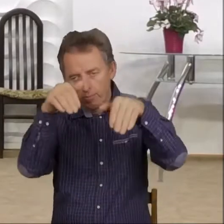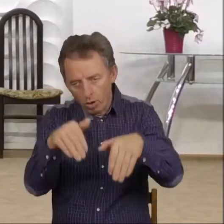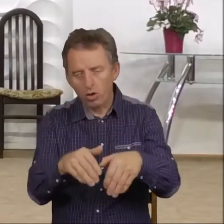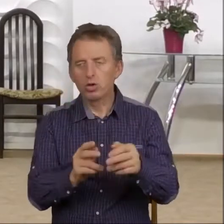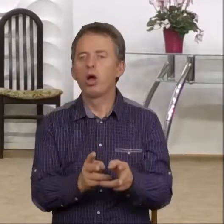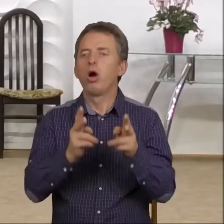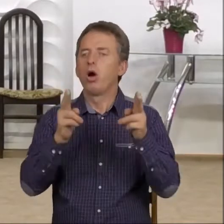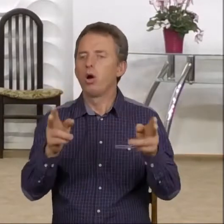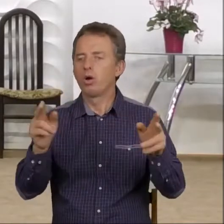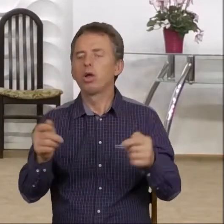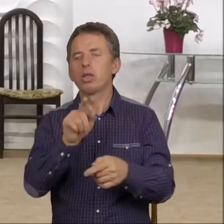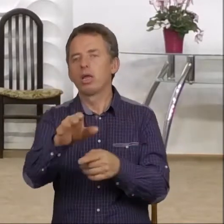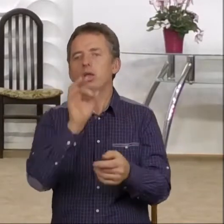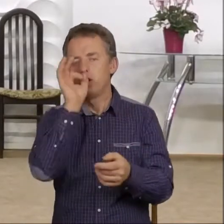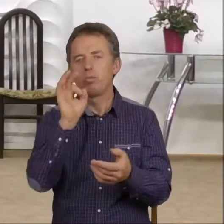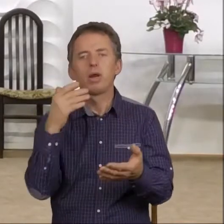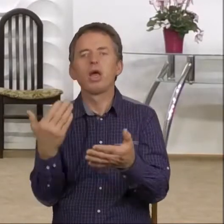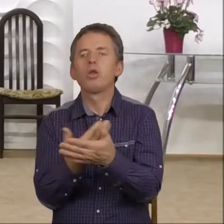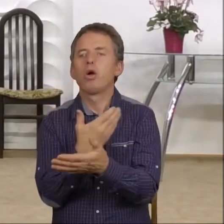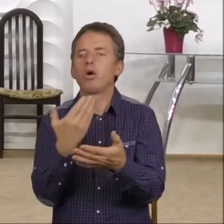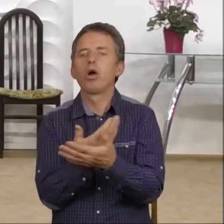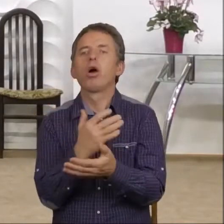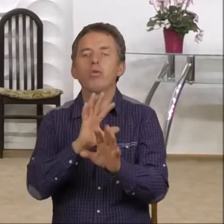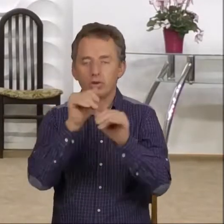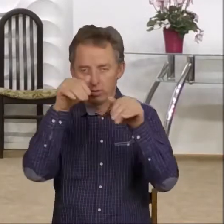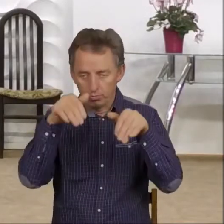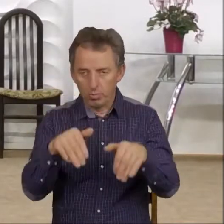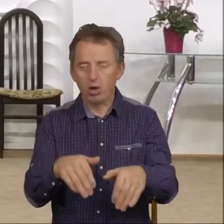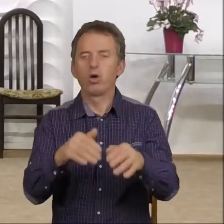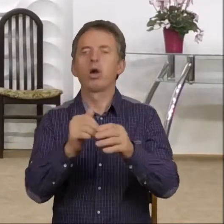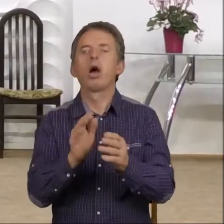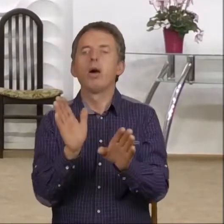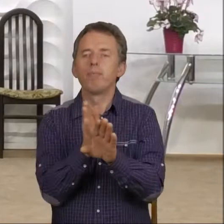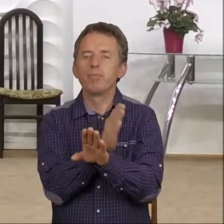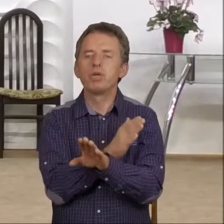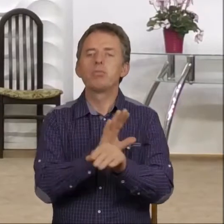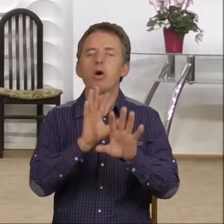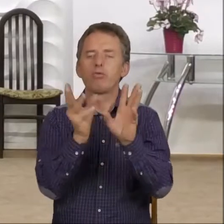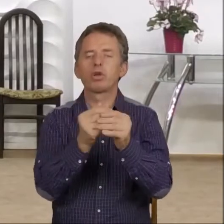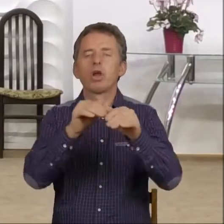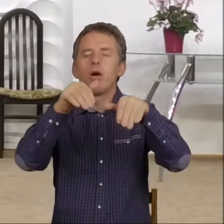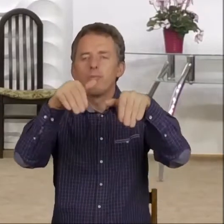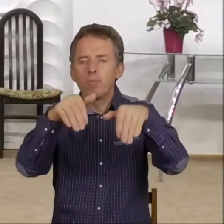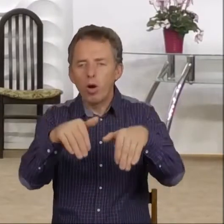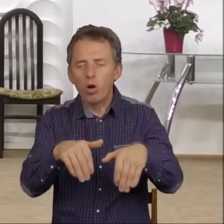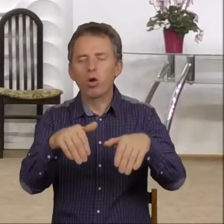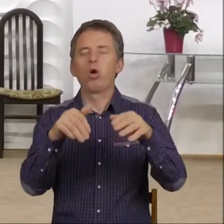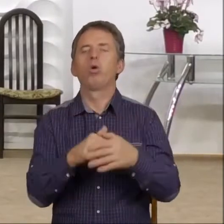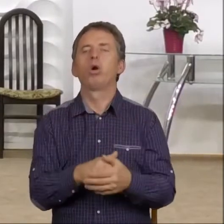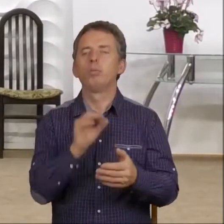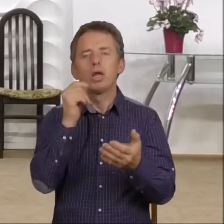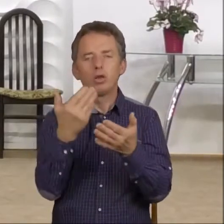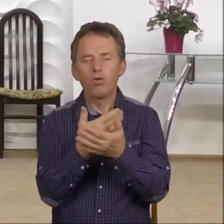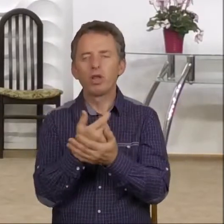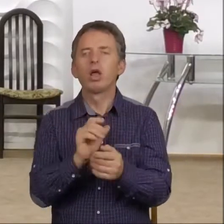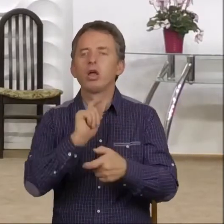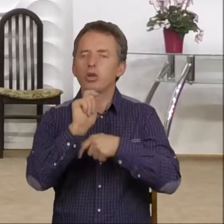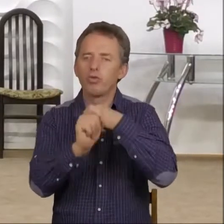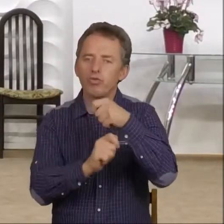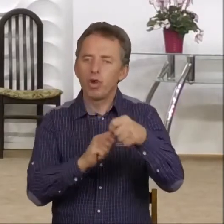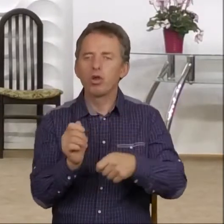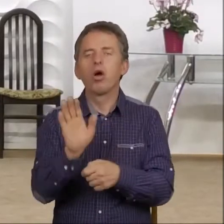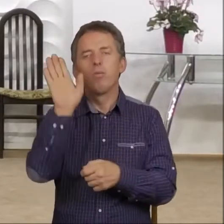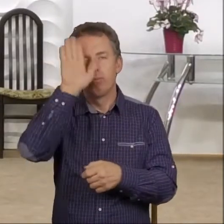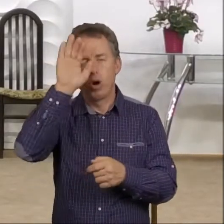mianem dobrej nowiny? Mimo wszystko mogą, proszę państwa. Mimo wszystko mogą, ponieważ one związane są z Bożą